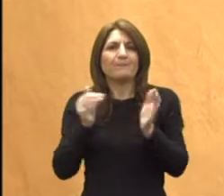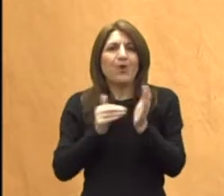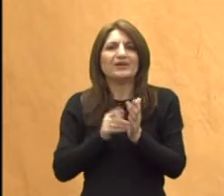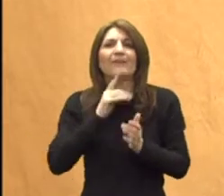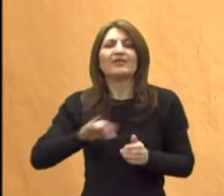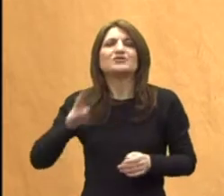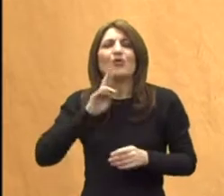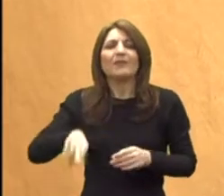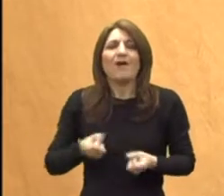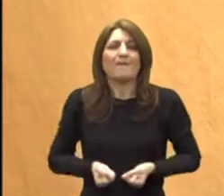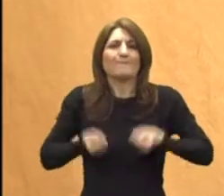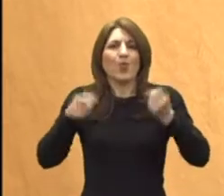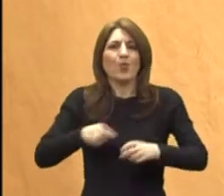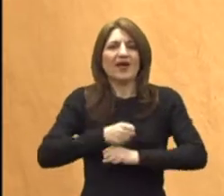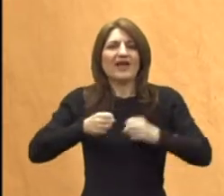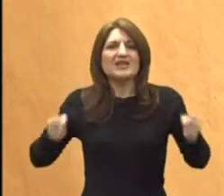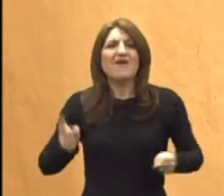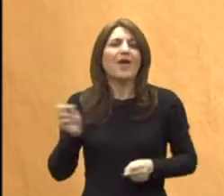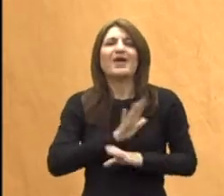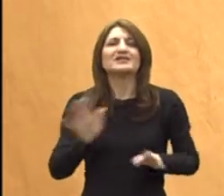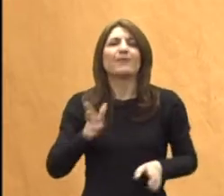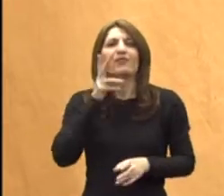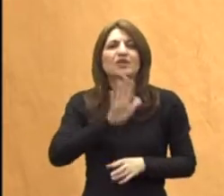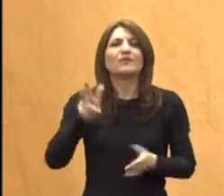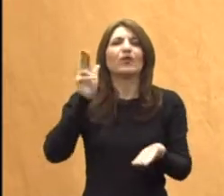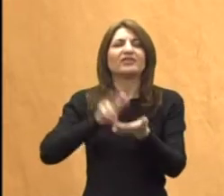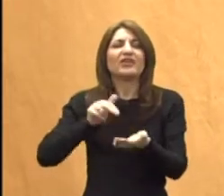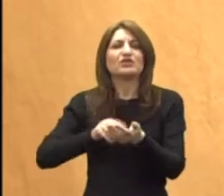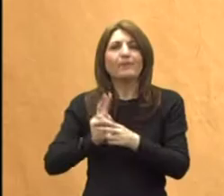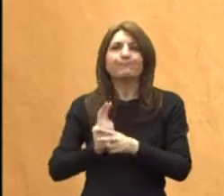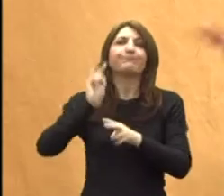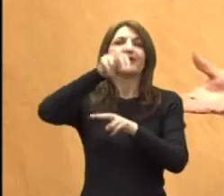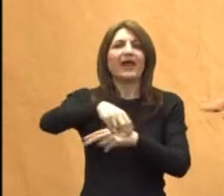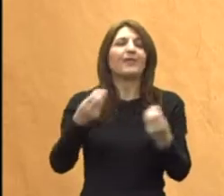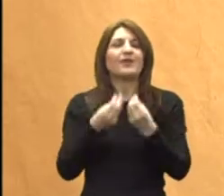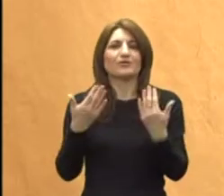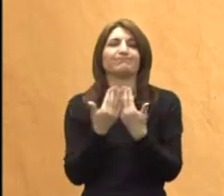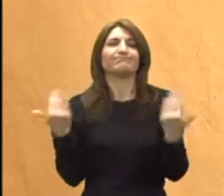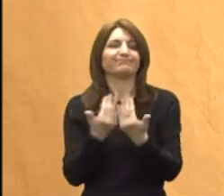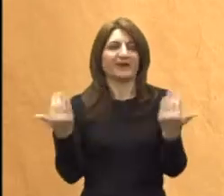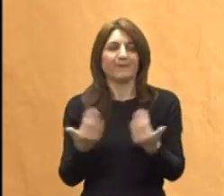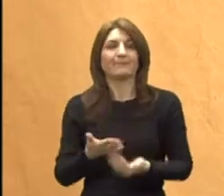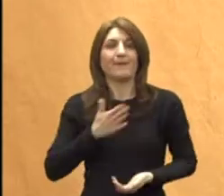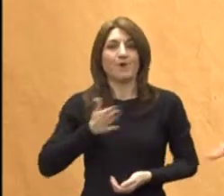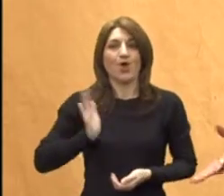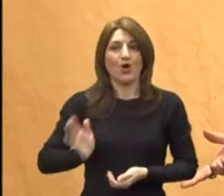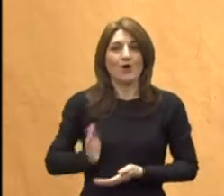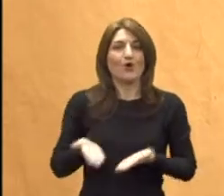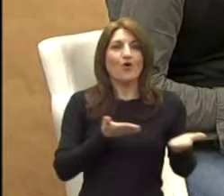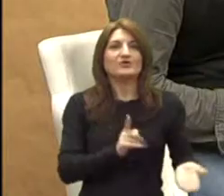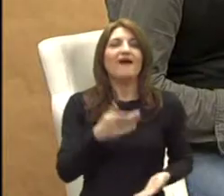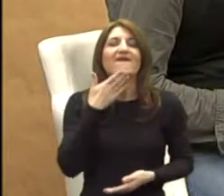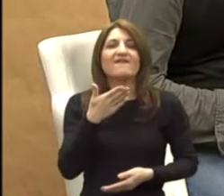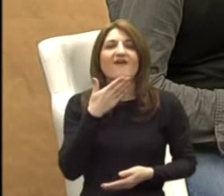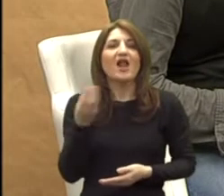traže nešto drugo, a ne samo ono trči, igraj se ili skači preko prepodna nekih. Evo, moja gošća i hvala vam